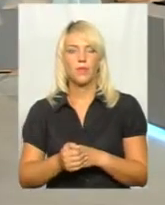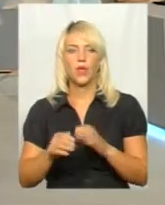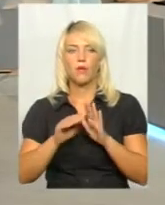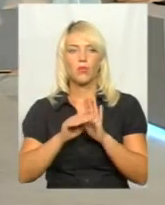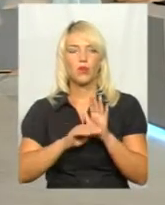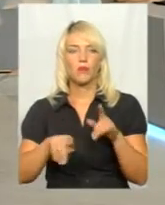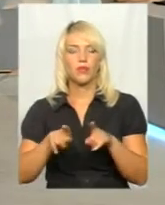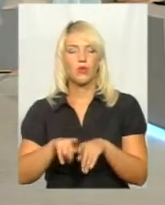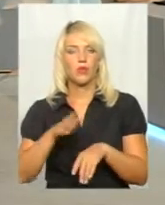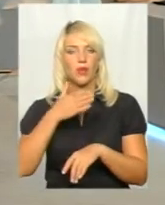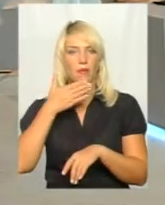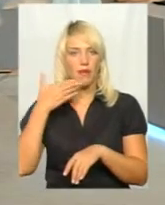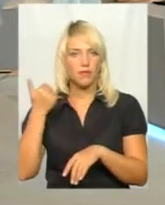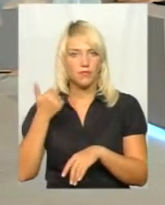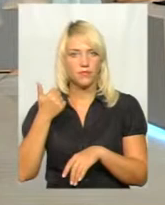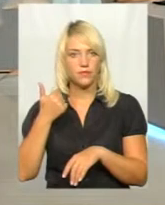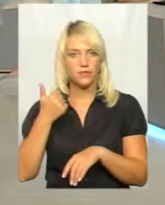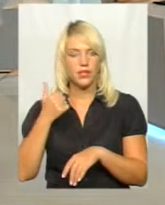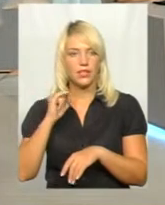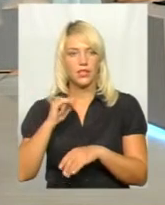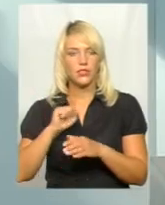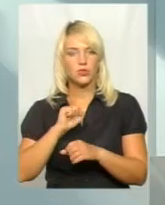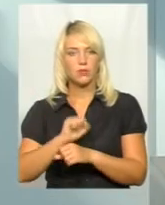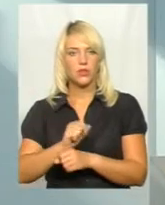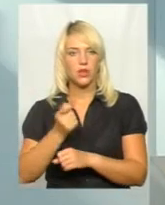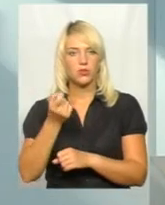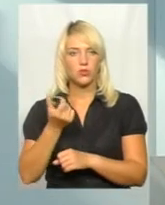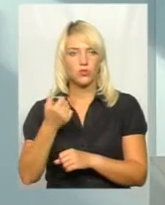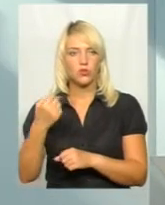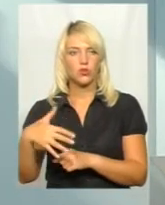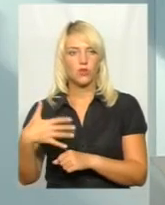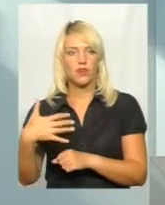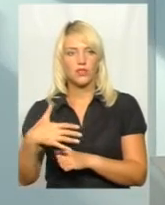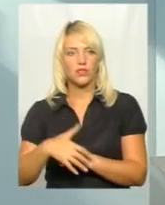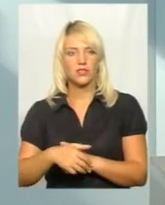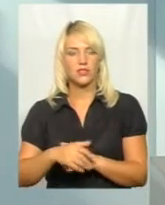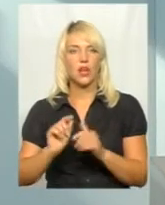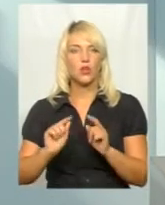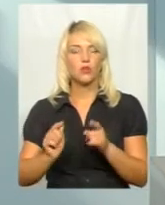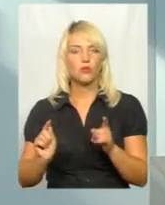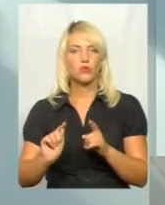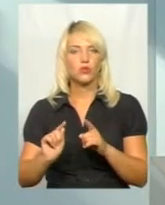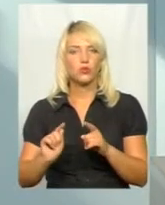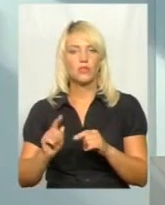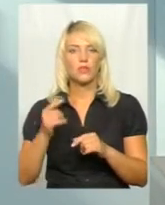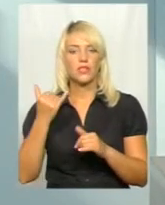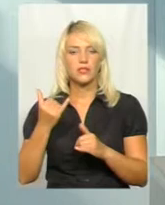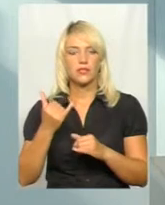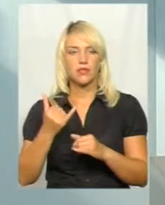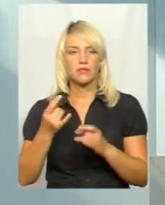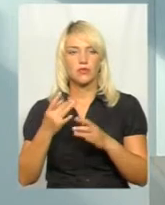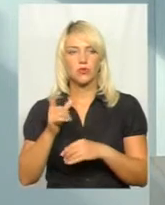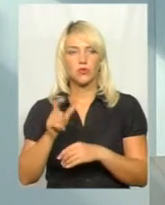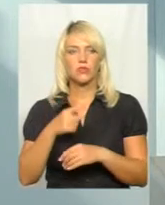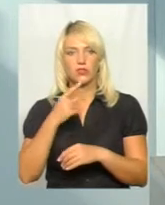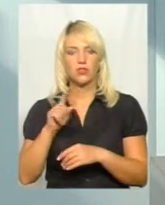такої нема і зупиняє трошки дороговартісність, тому що зараз пересічному мешканцю